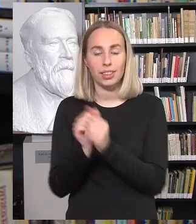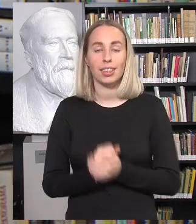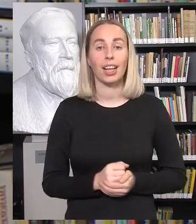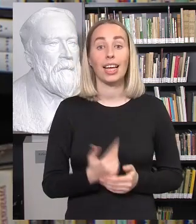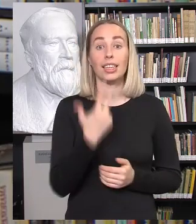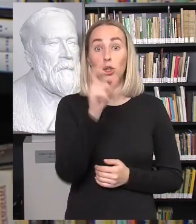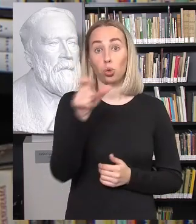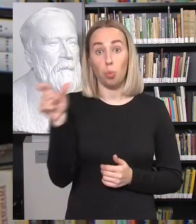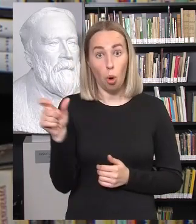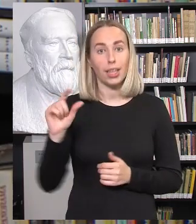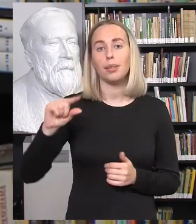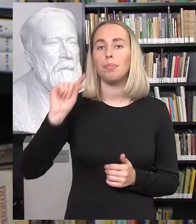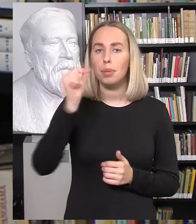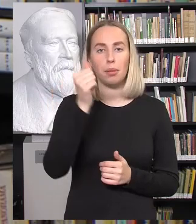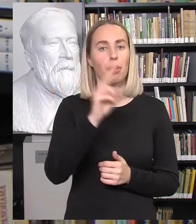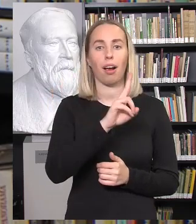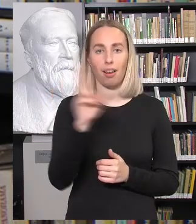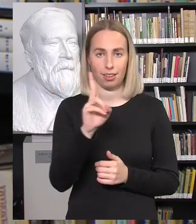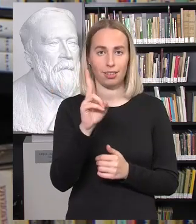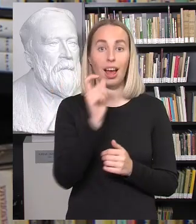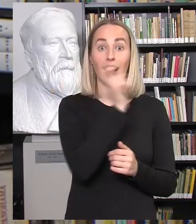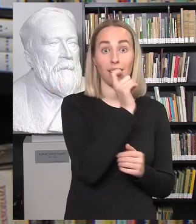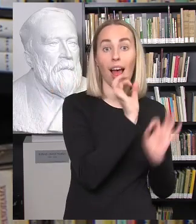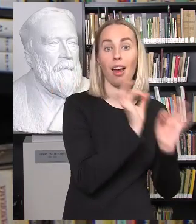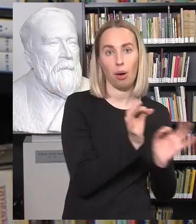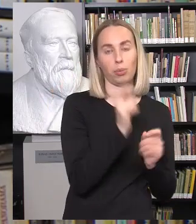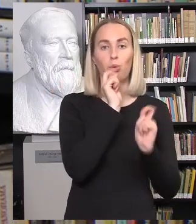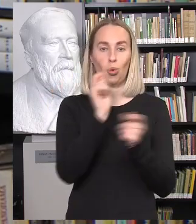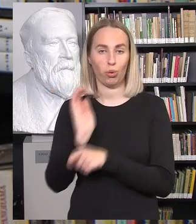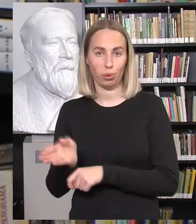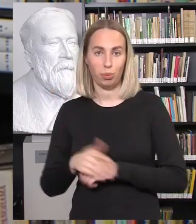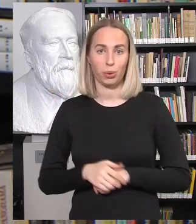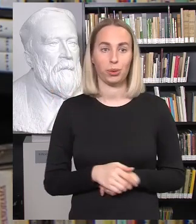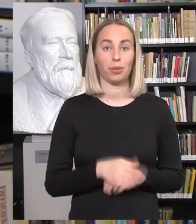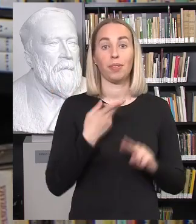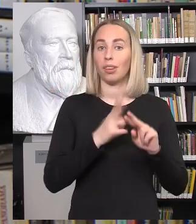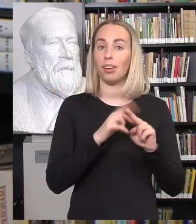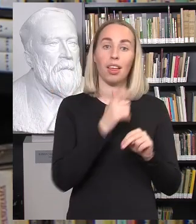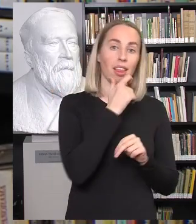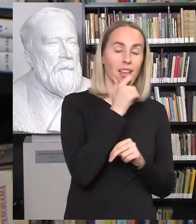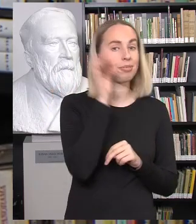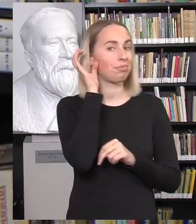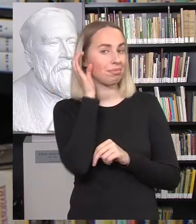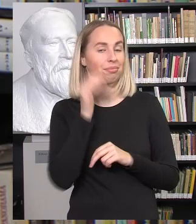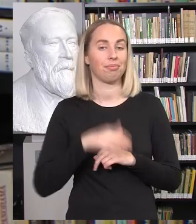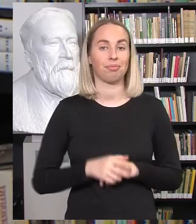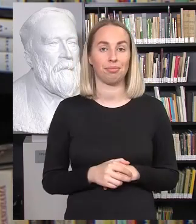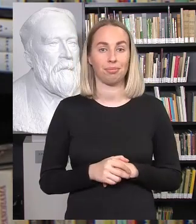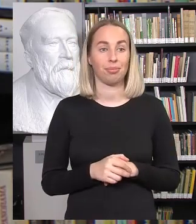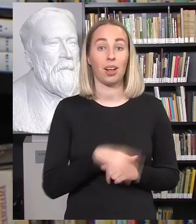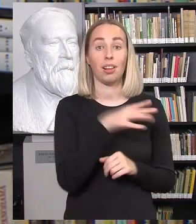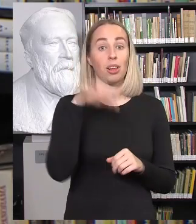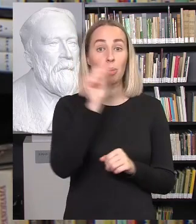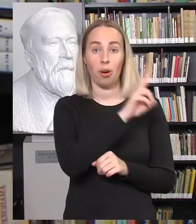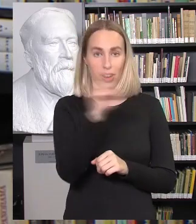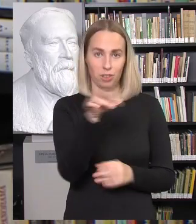atsakiusiai gaus prizus. Todėl stebėkite, klausykitės. Organizatoriai susisieks su laimėtais.